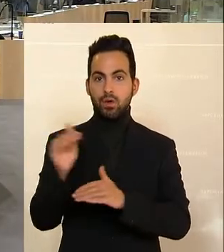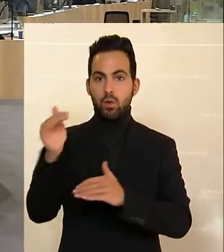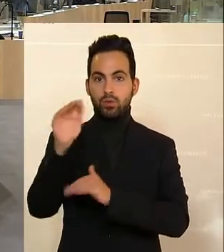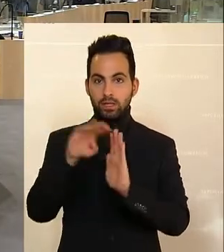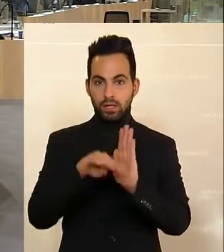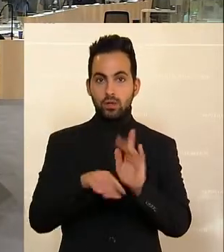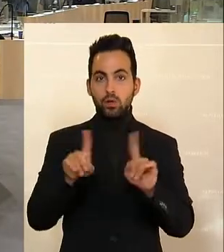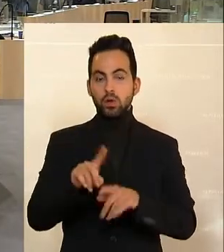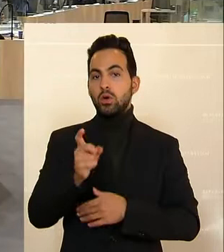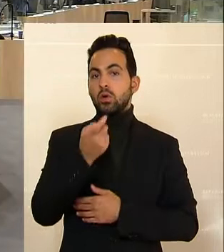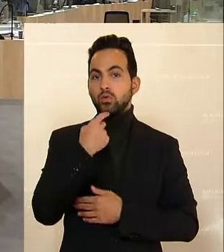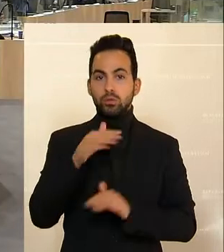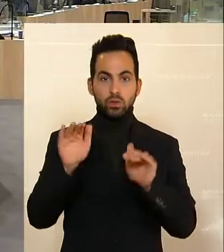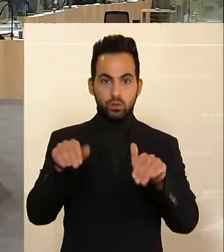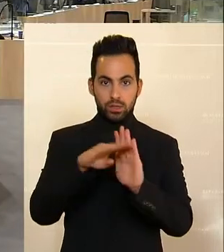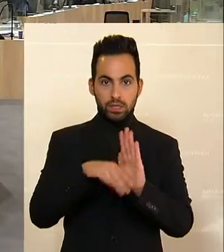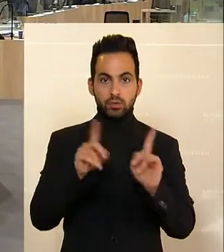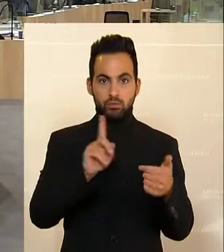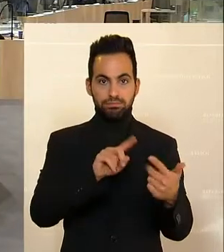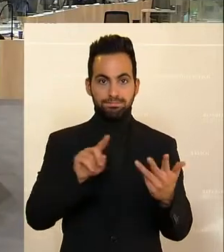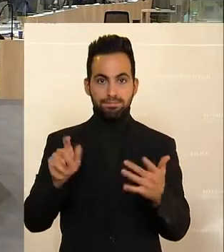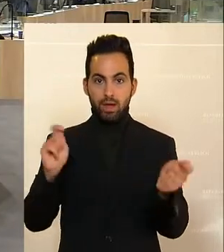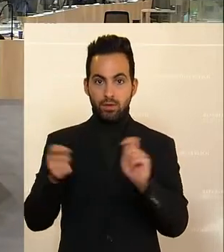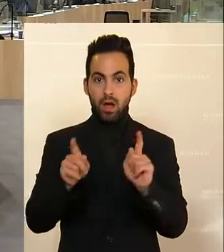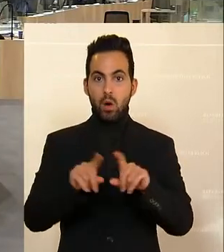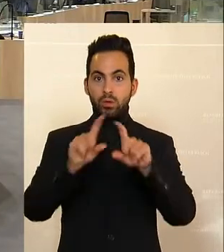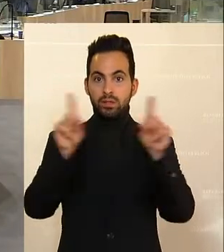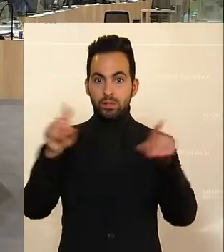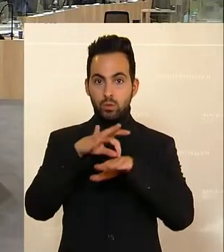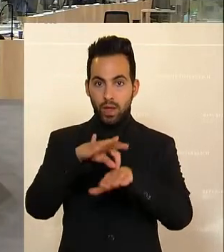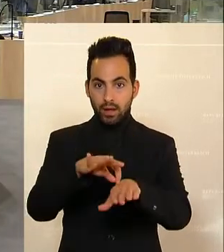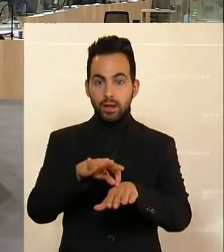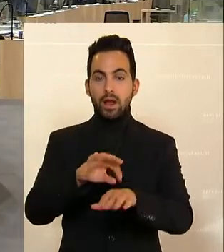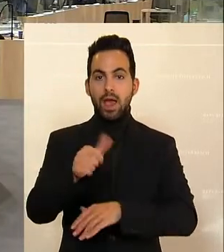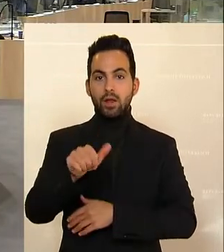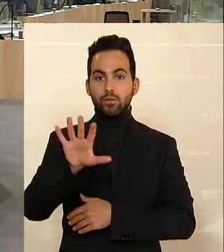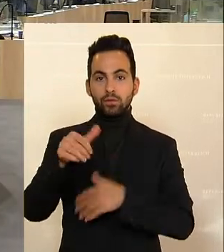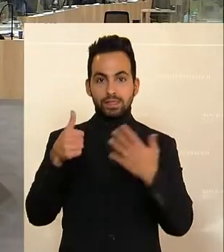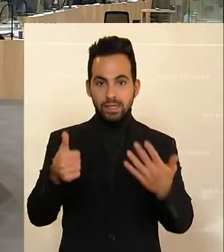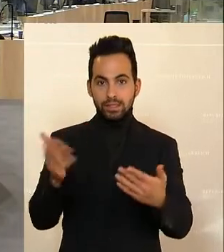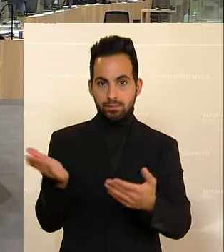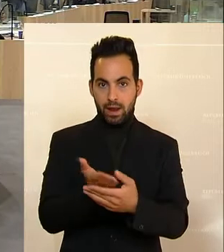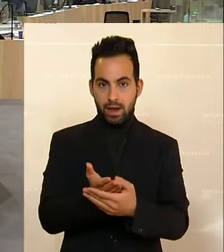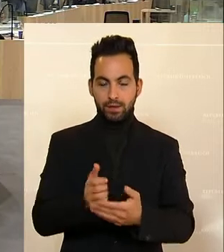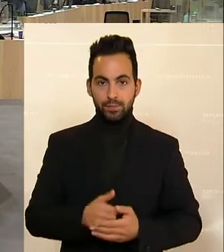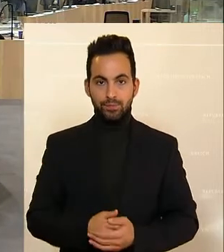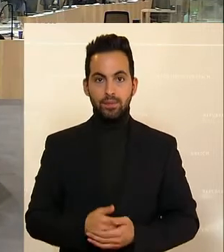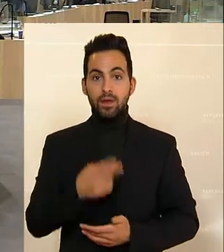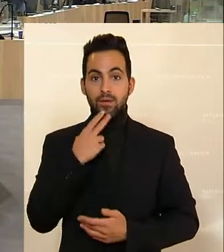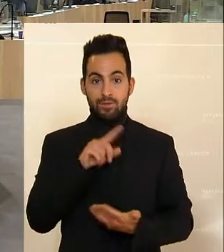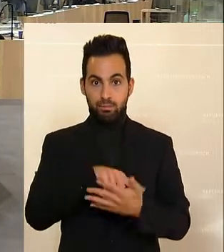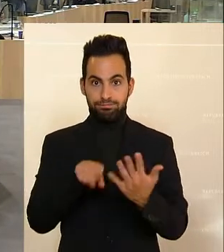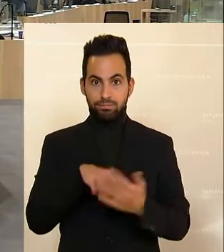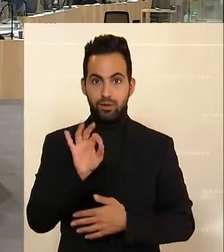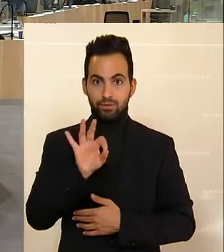und das Konsumentenschutzgesetz geändert werden, samt Titel und Eingang in 1165 der Beilagen. Wer